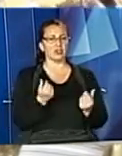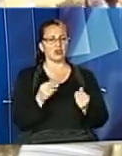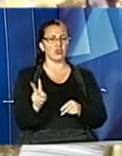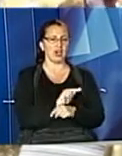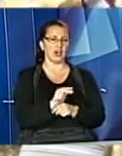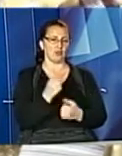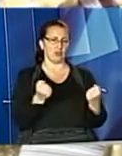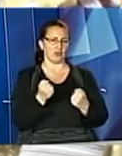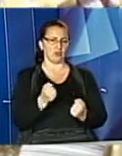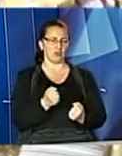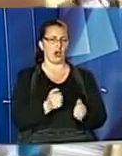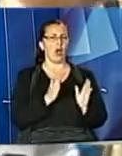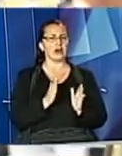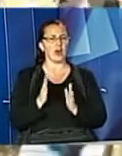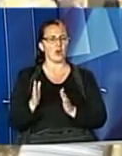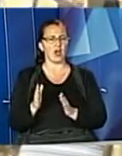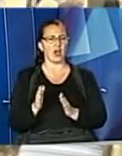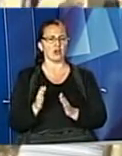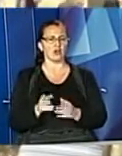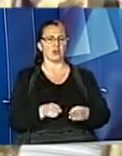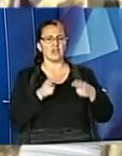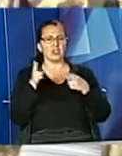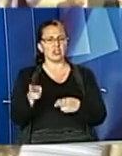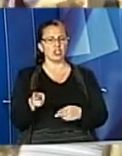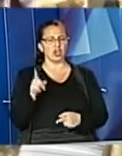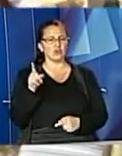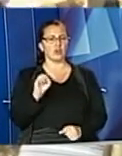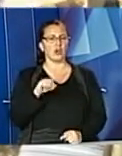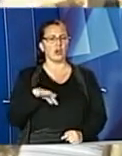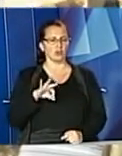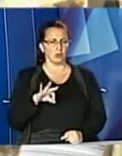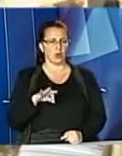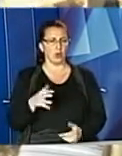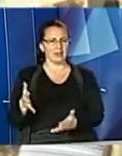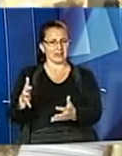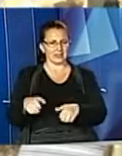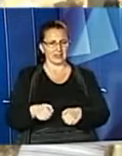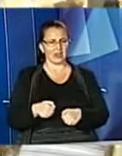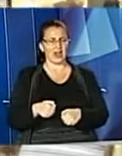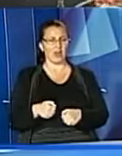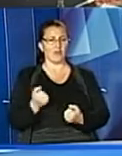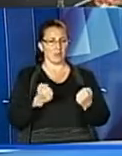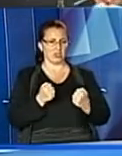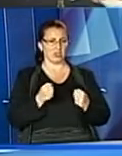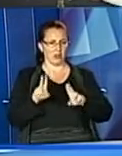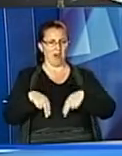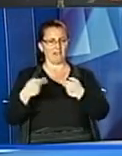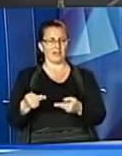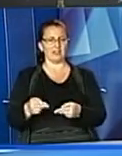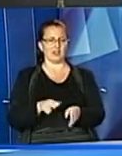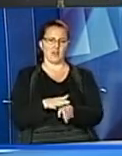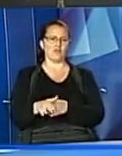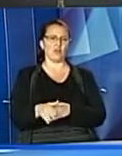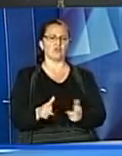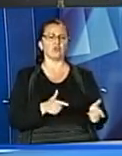Регулярно, кожного місяця ми виїжджаємо на зону бойових дій, забираємо машину, завозимо їм ціло. І це